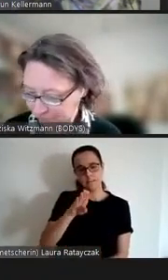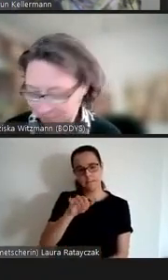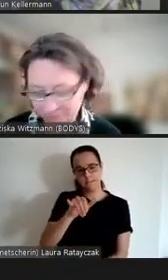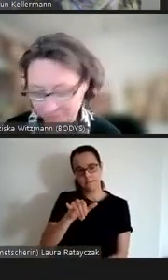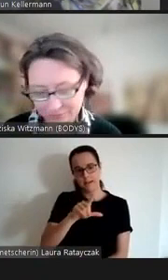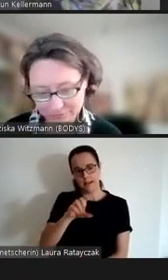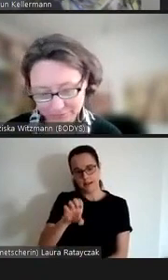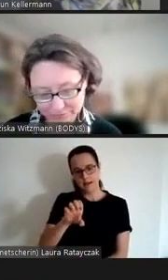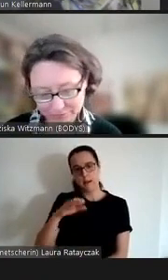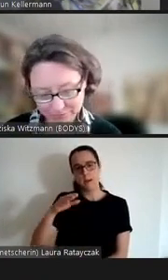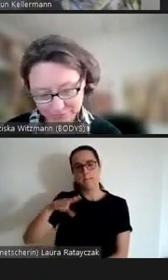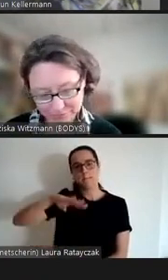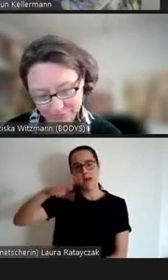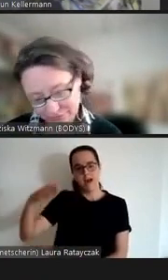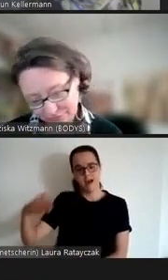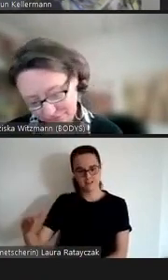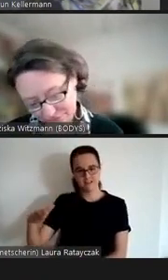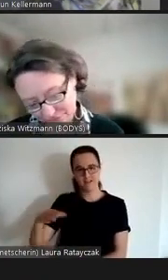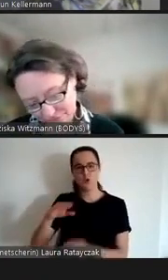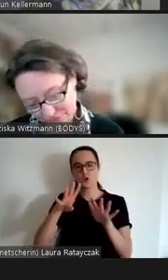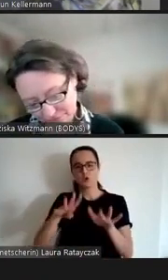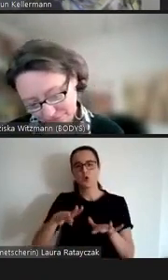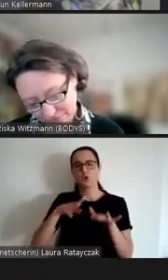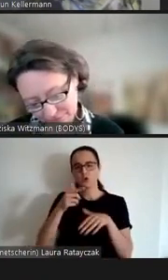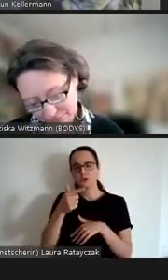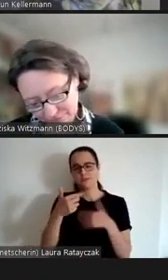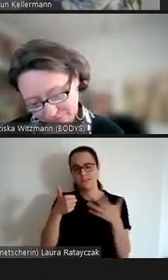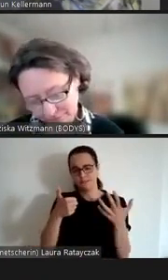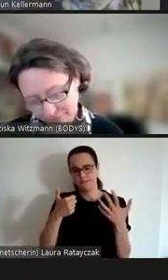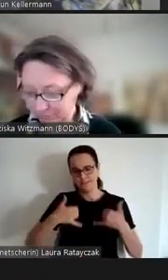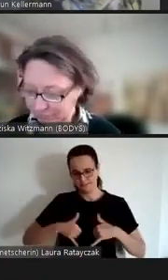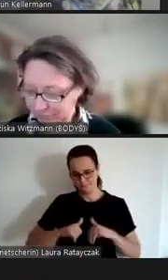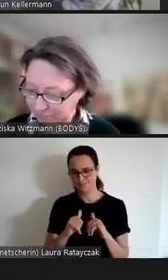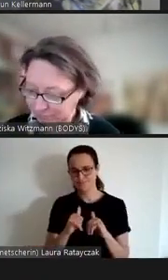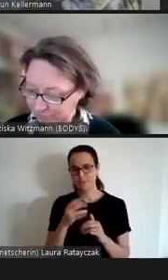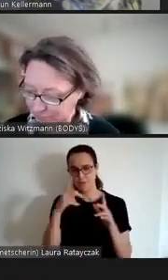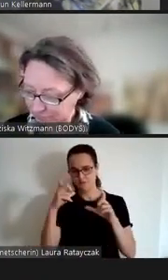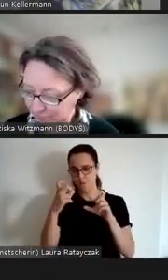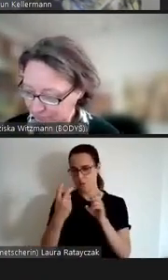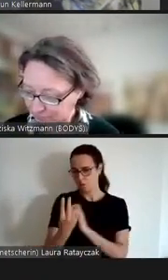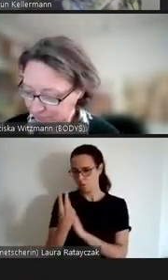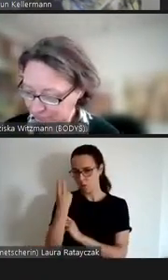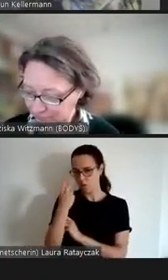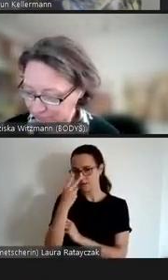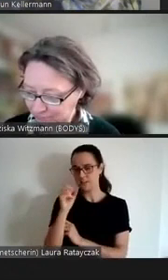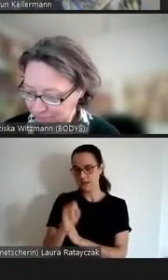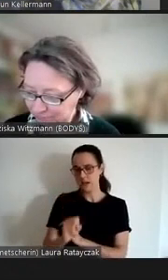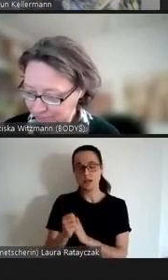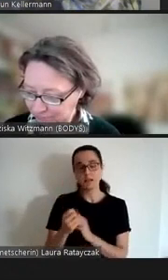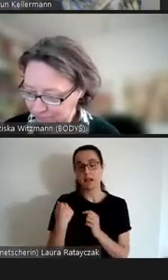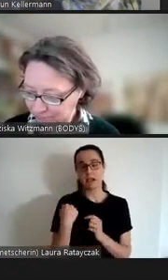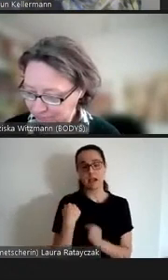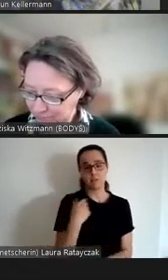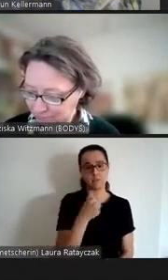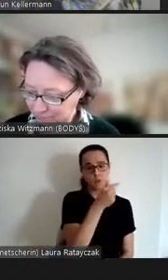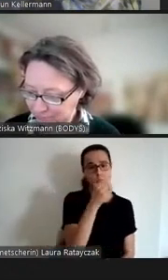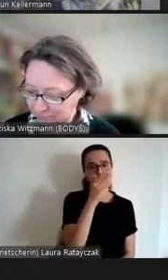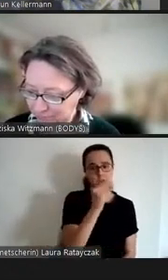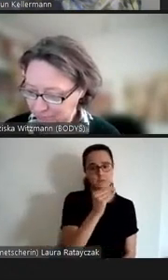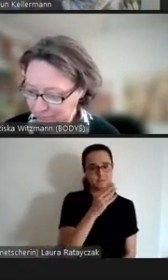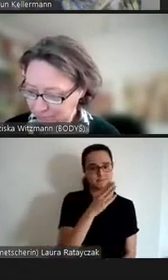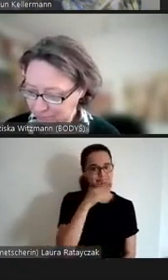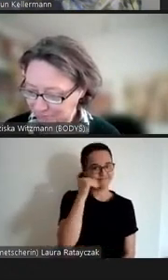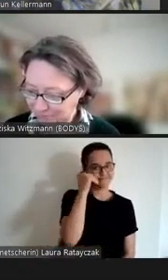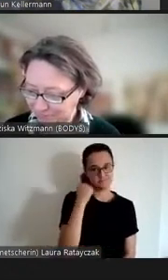Sie sehen sich hier auf dem Foto im Gegensatz zu Thomas Mann lächelt sie nicht